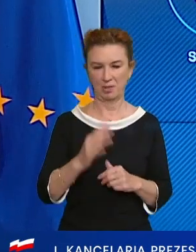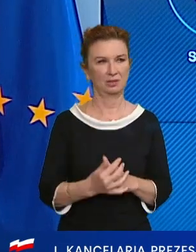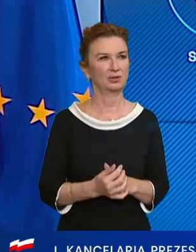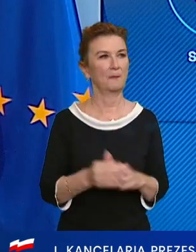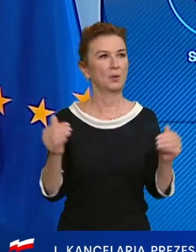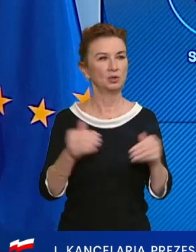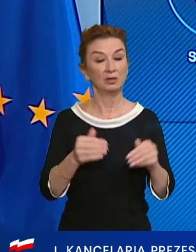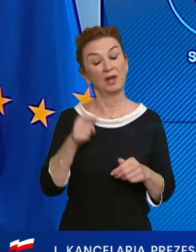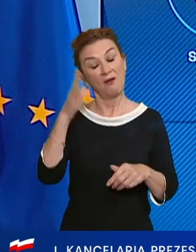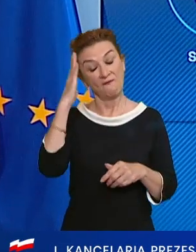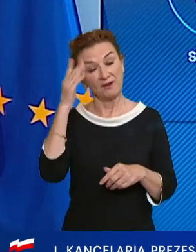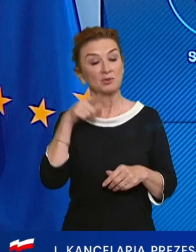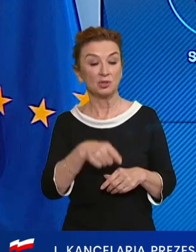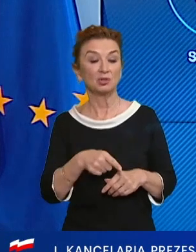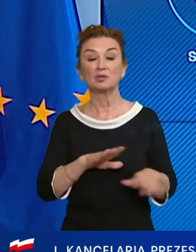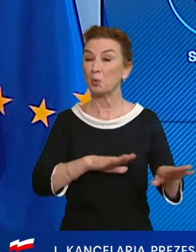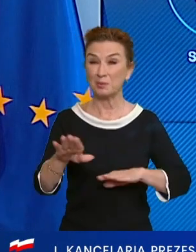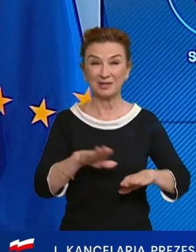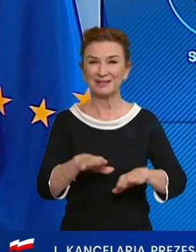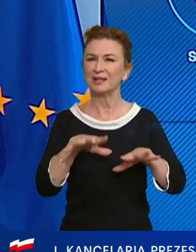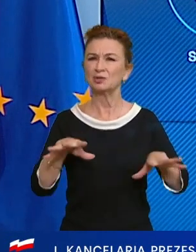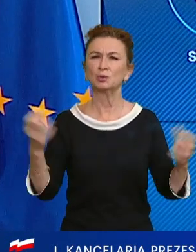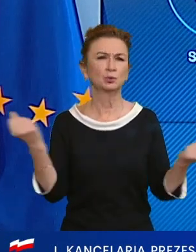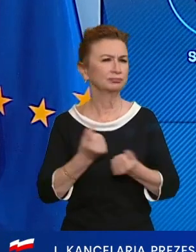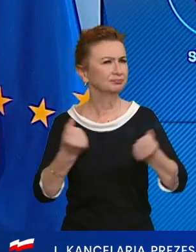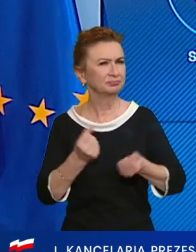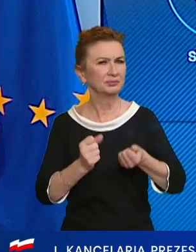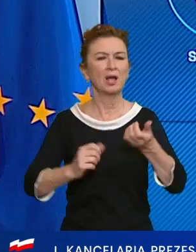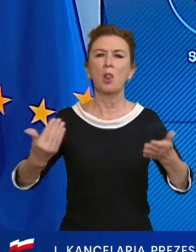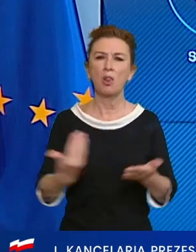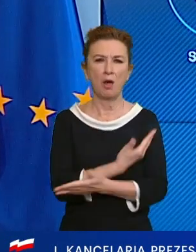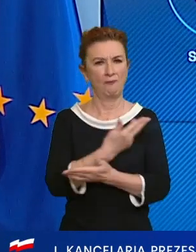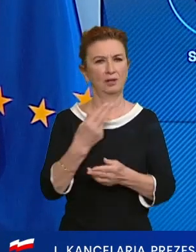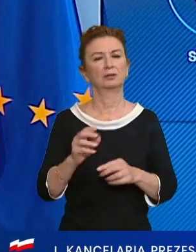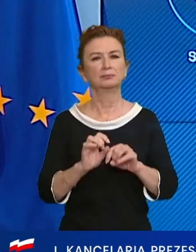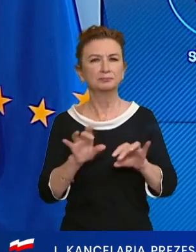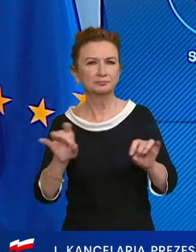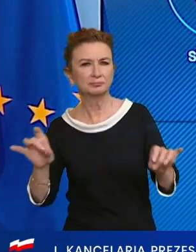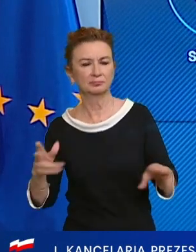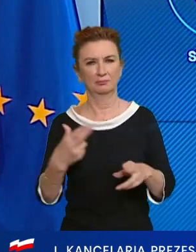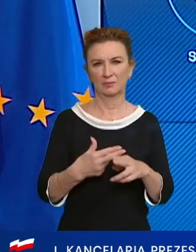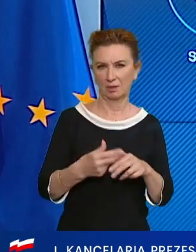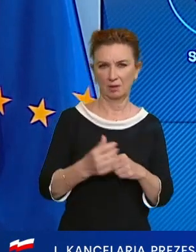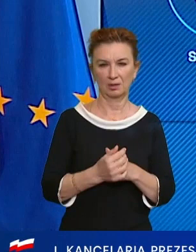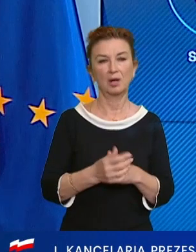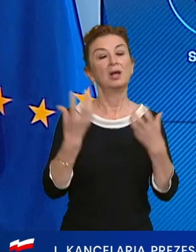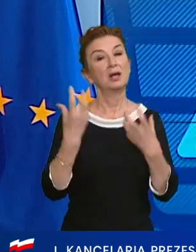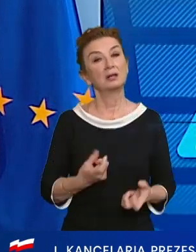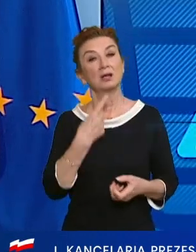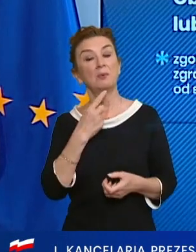często ogniska nowych zakażeń. Chcę też wszystkim, którzy przygotowują się do wesel